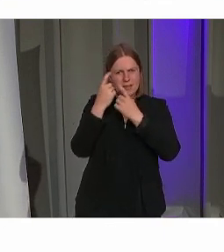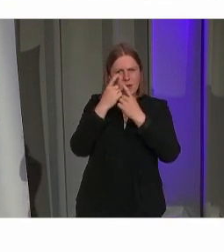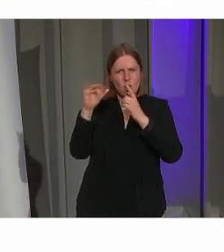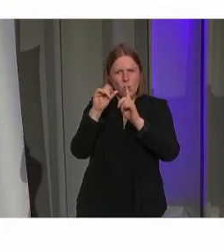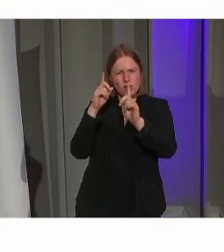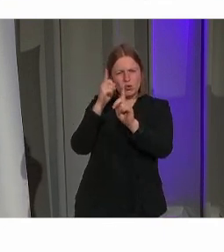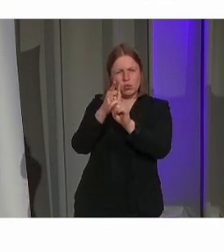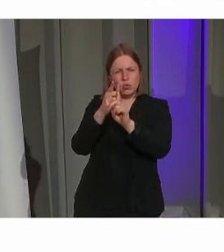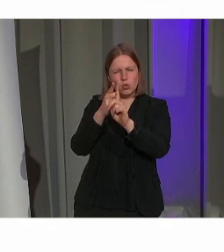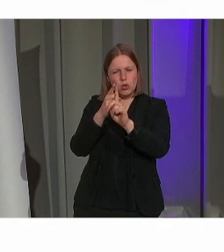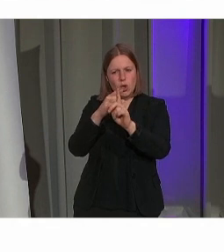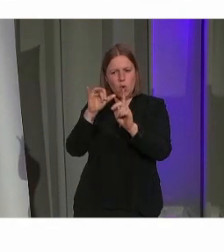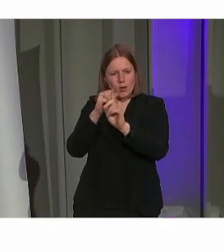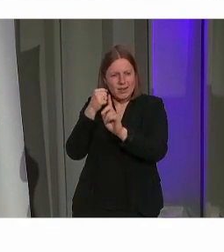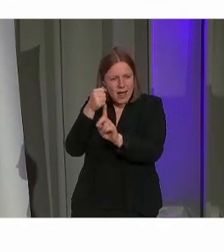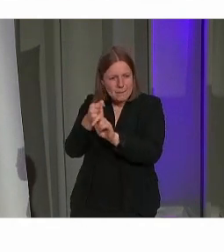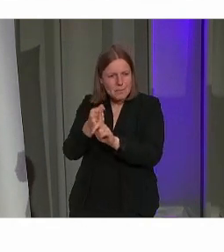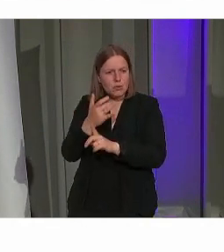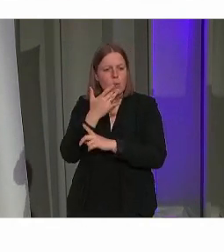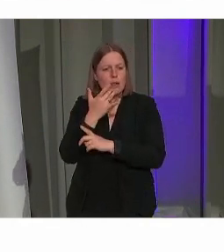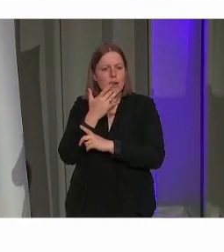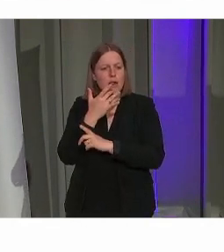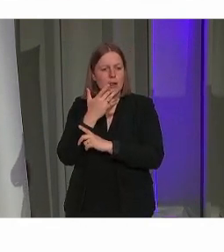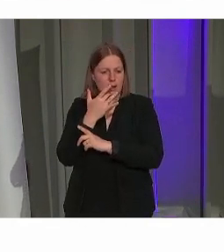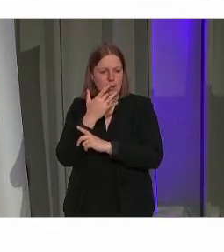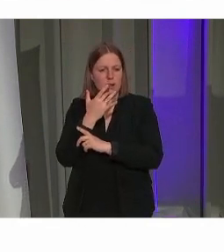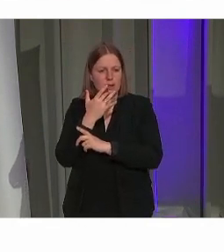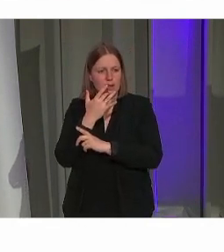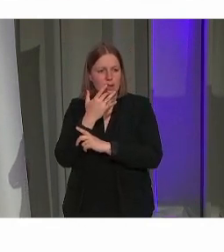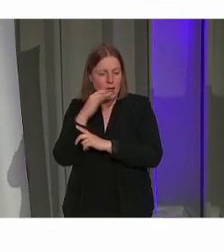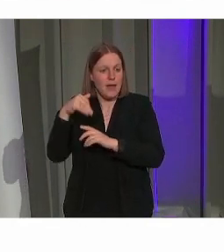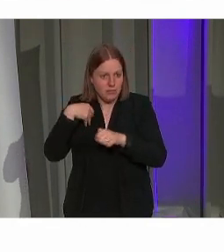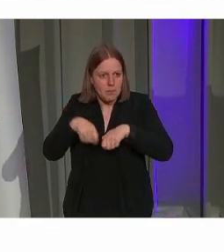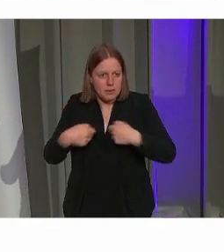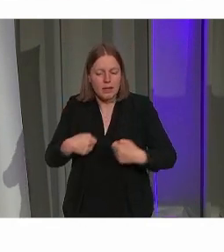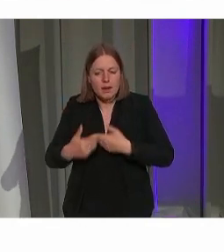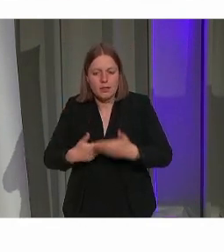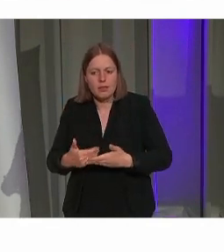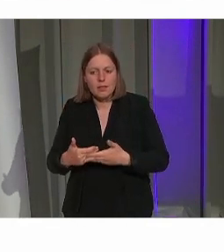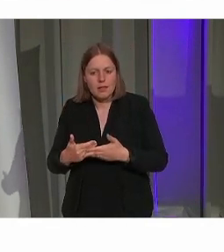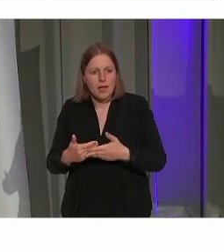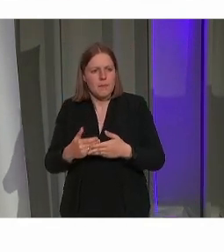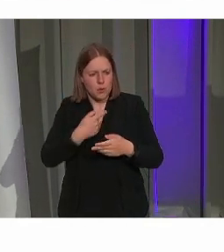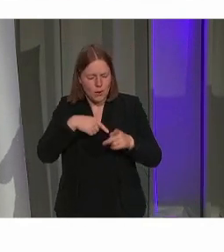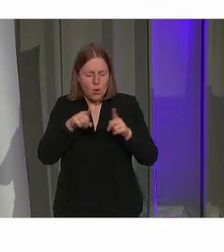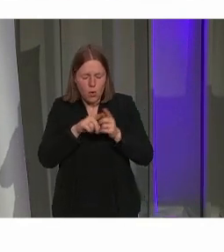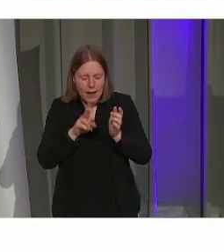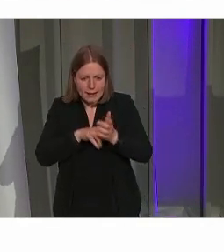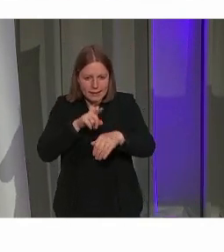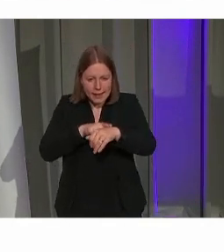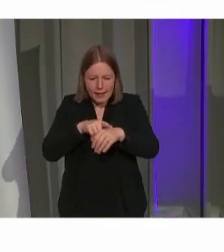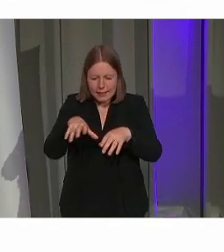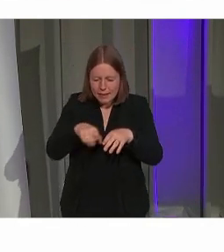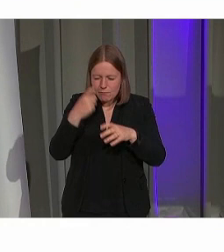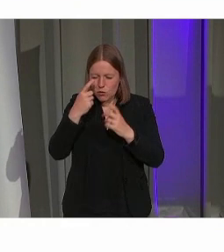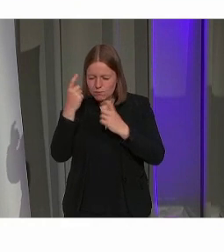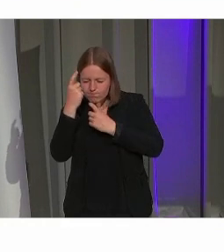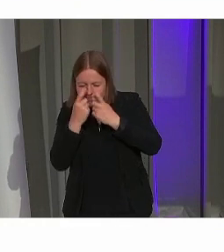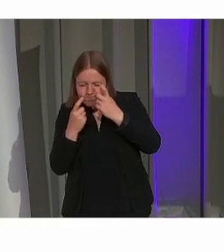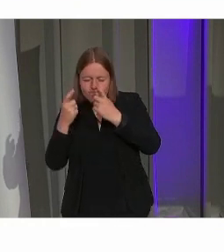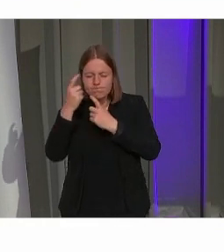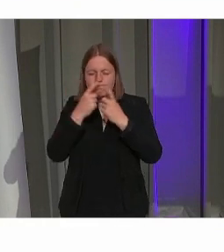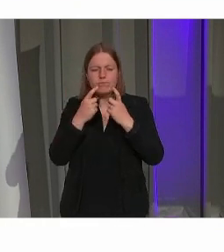naartoe, welke impact willen we uiteindelijk hebben met onze doelstellingen. En we hebben daar echt ook onze tijd voor genomen. Dit